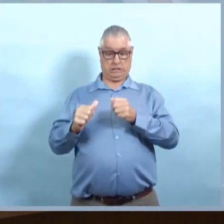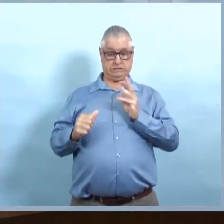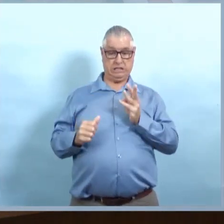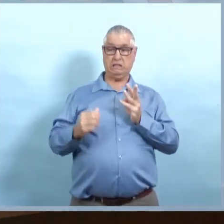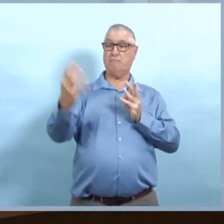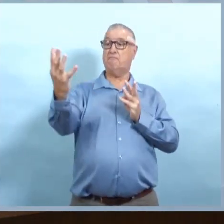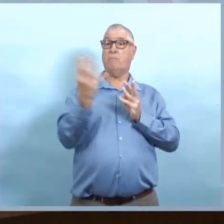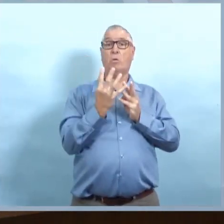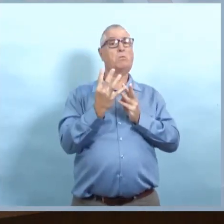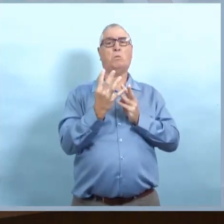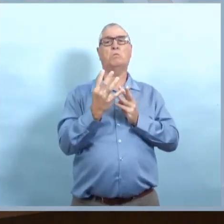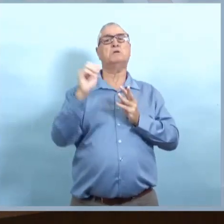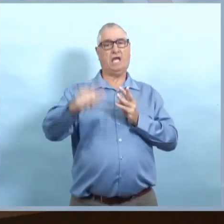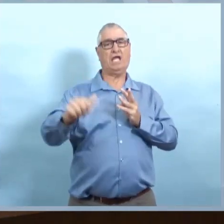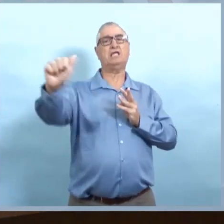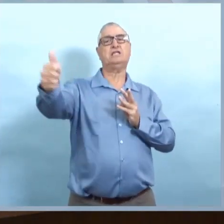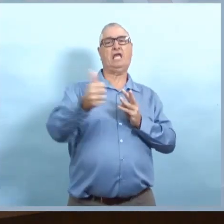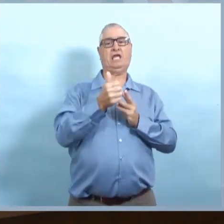pourrait quand même